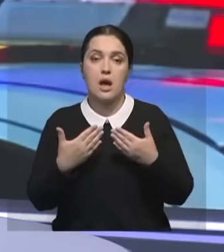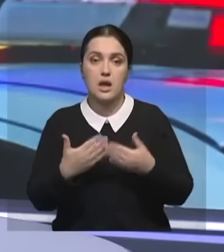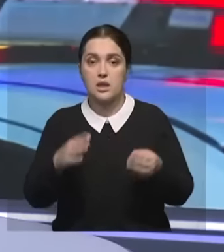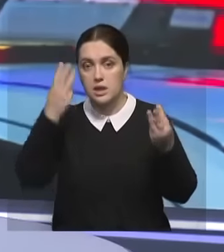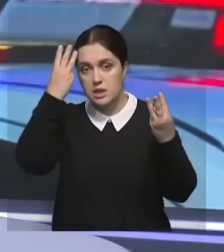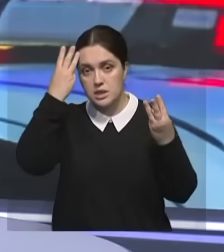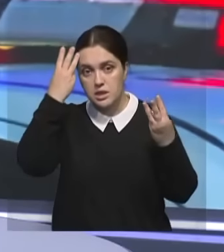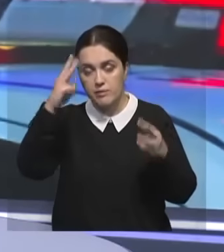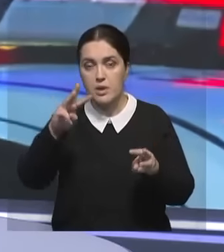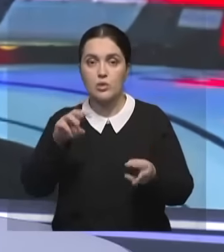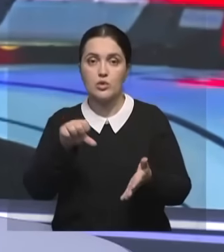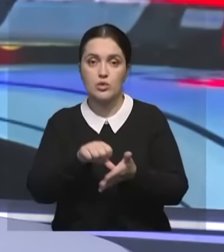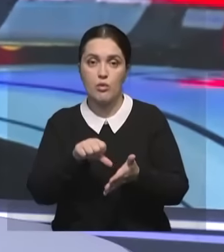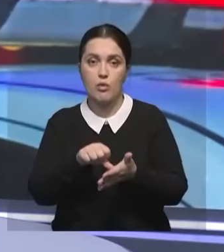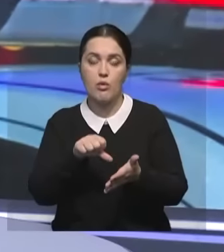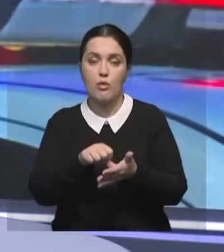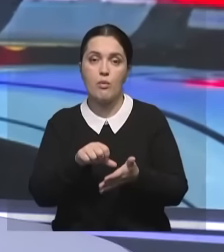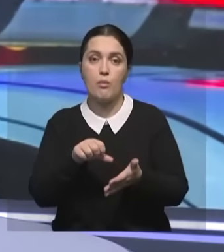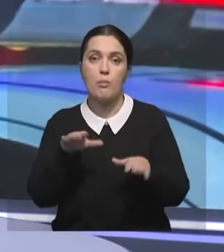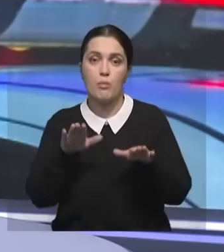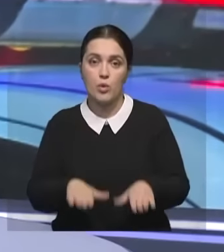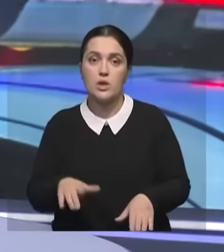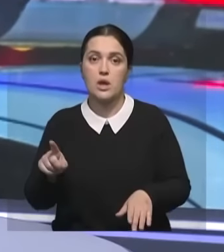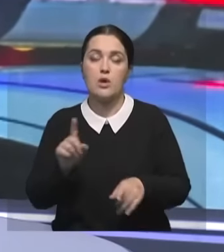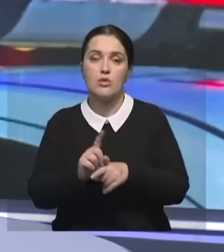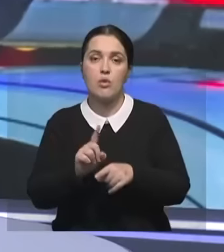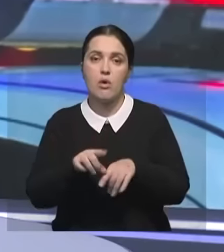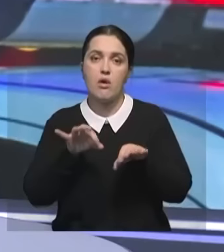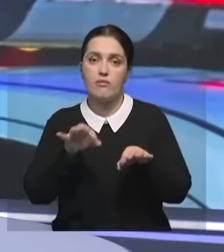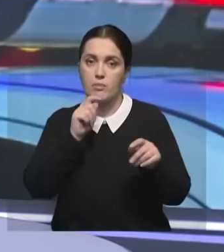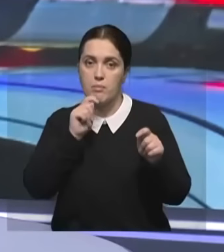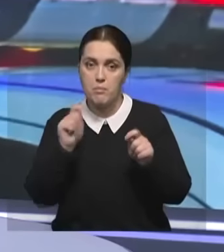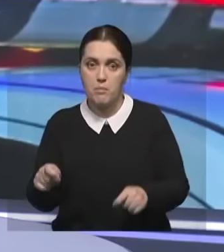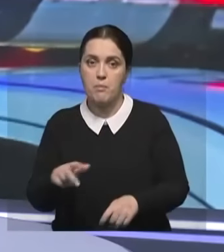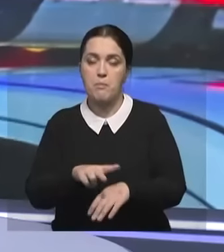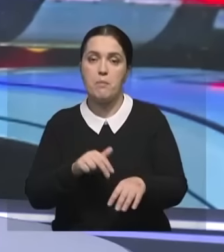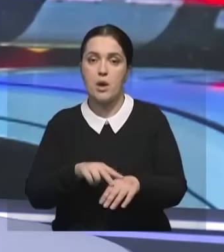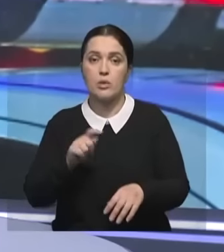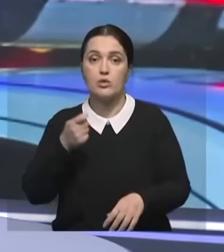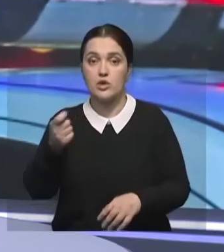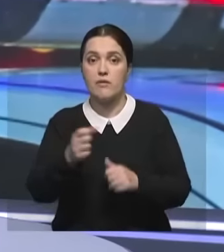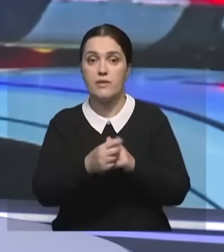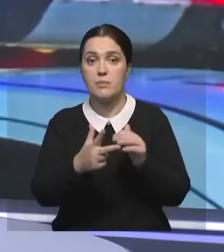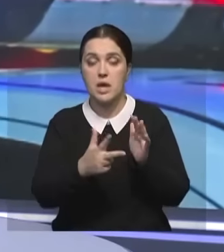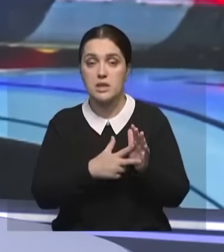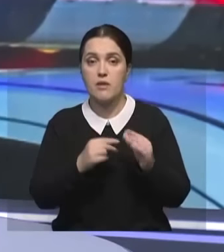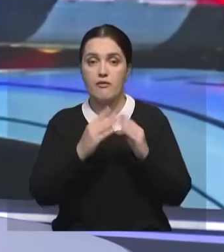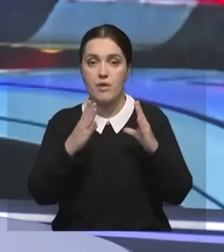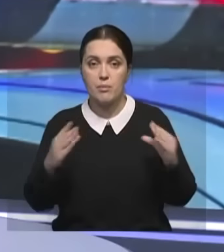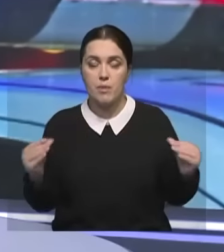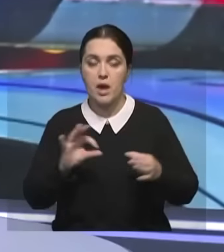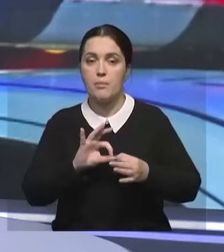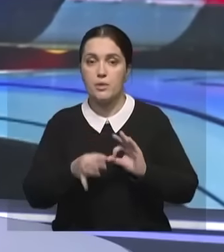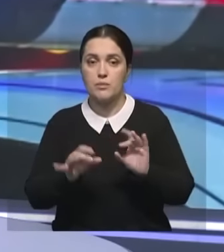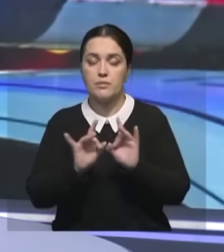областного центра открыли современный участковый пункт. Пополнили и ведомственный автопарк. Стражам порядка вручили ключи от 18 служебных